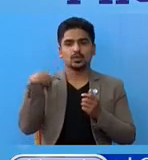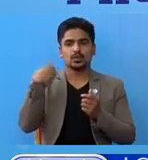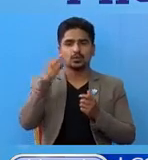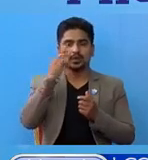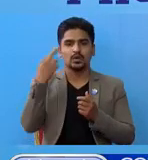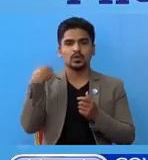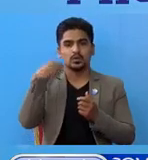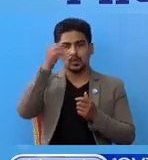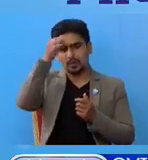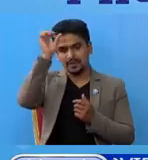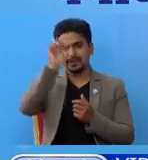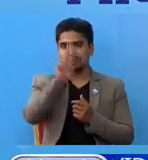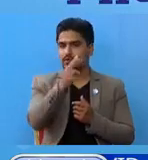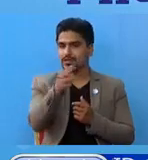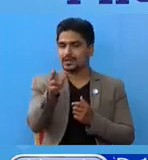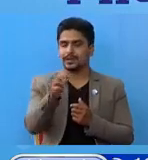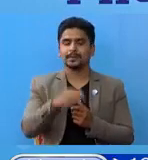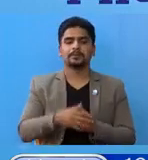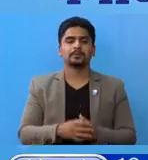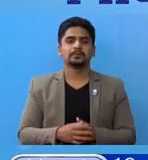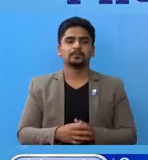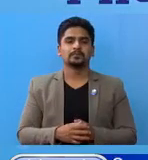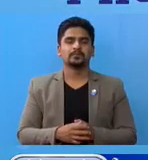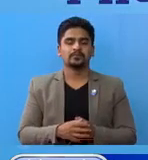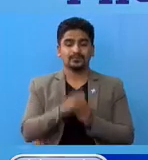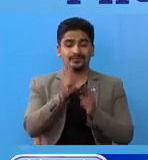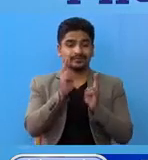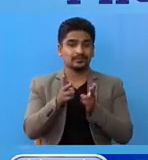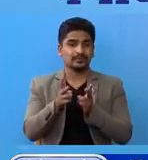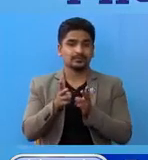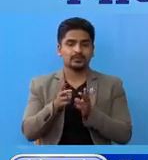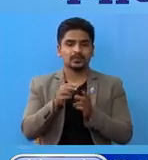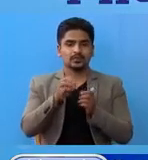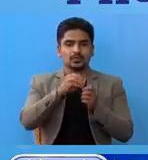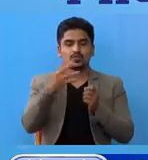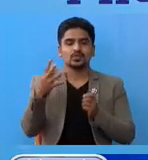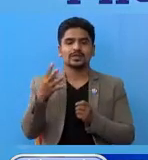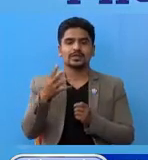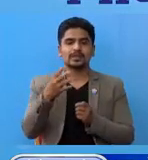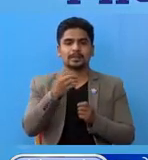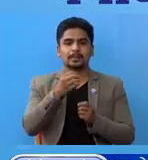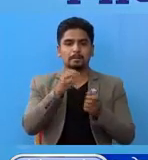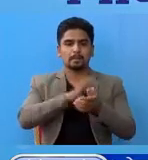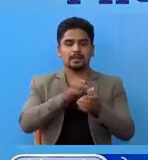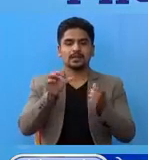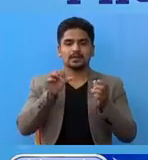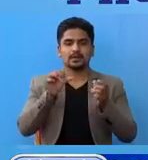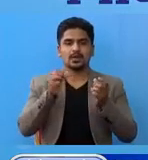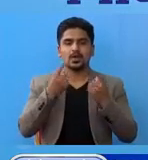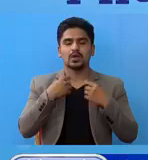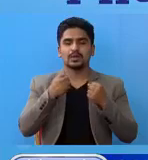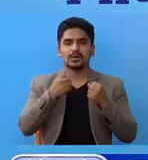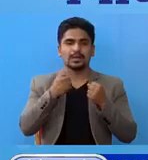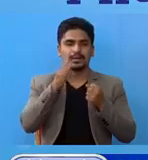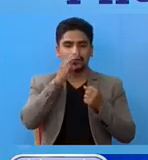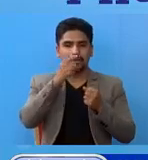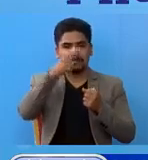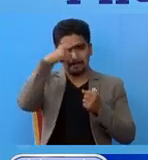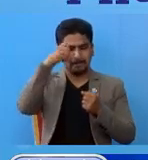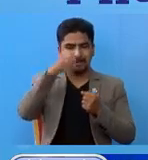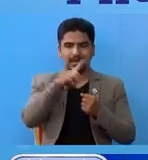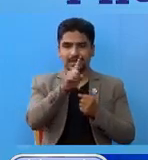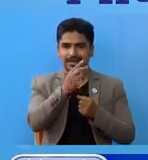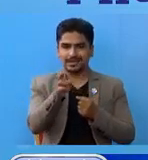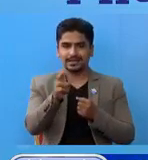रुकुम पस्चिम का दुई जना हुन्योंचा इसते सुर्खेत प्रादेशिक अस्पताल प्रयोक्साला मां बाके का